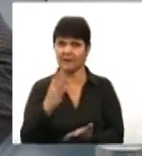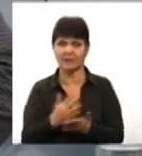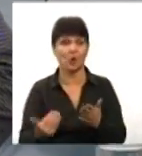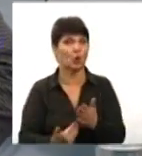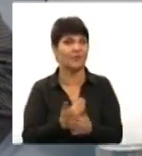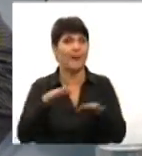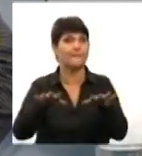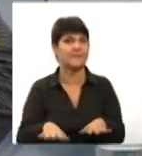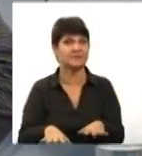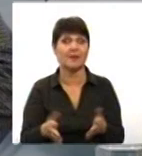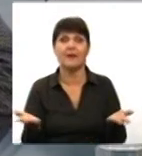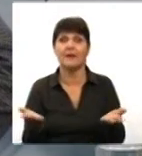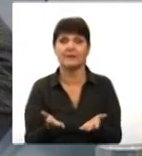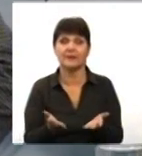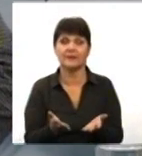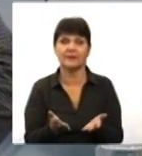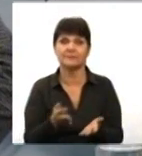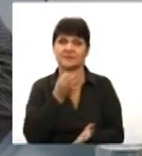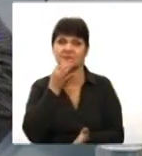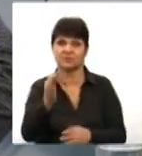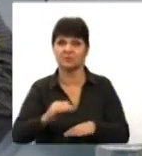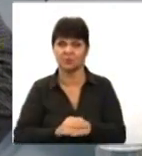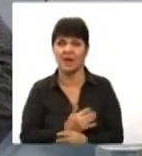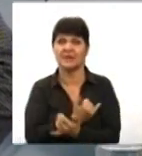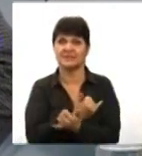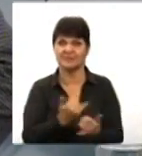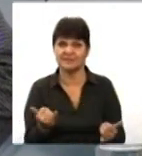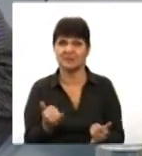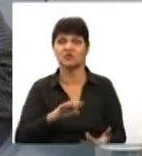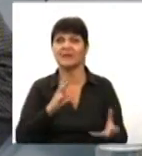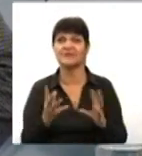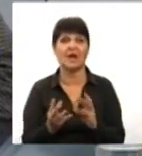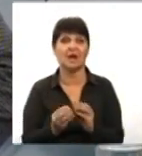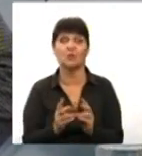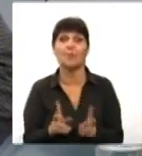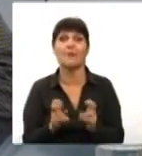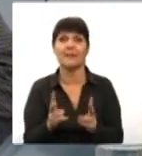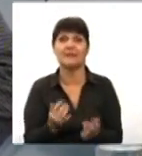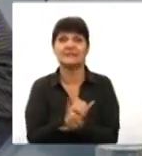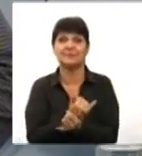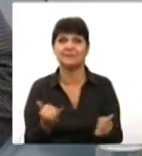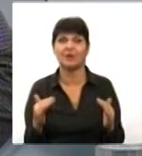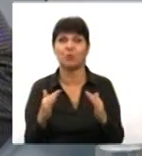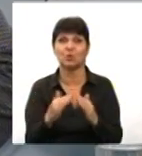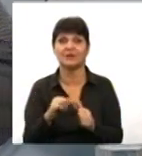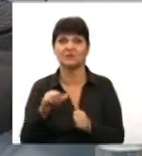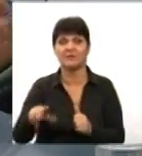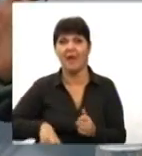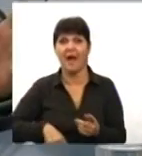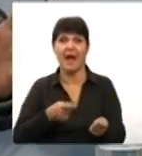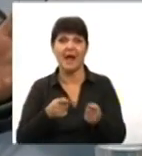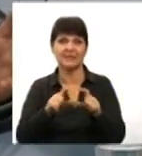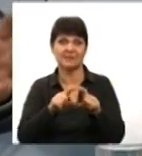Яким чином, скажіть, будь ласка, чи забезпечені і загалом, як забезпечені будівлі, зокрема, адмінбудівлі